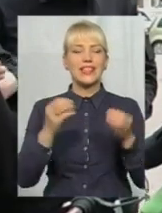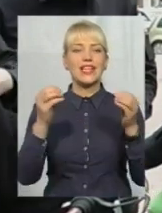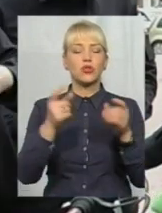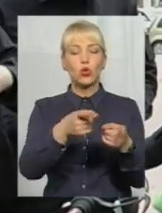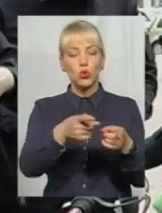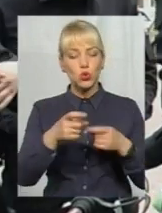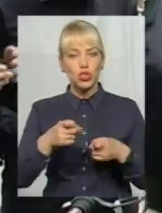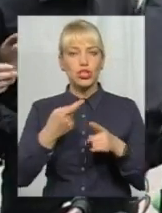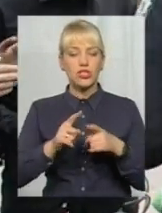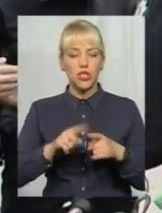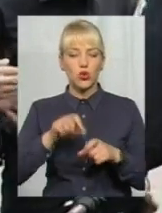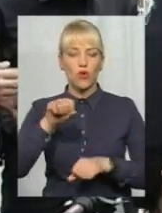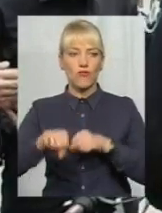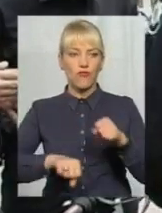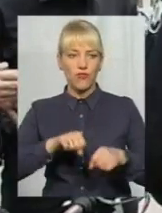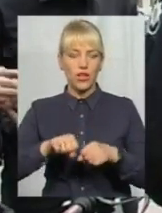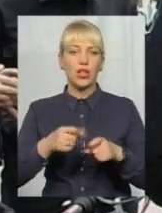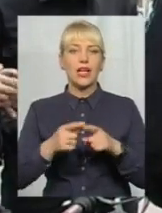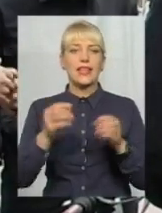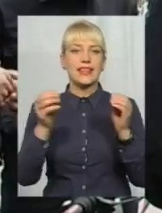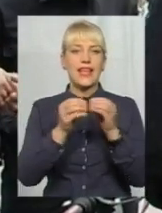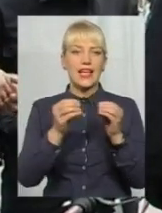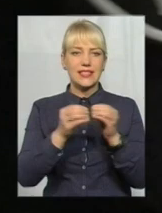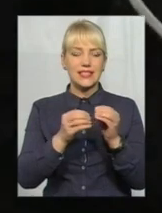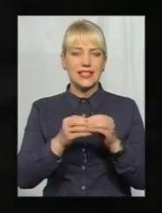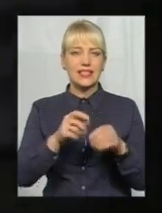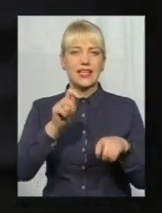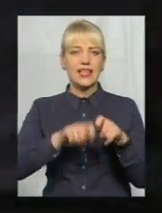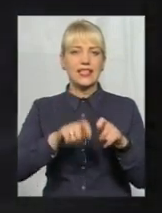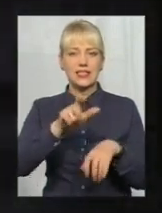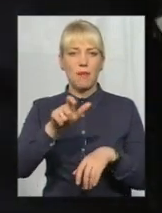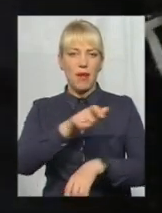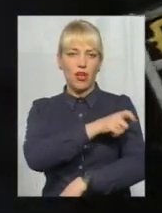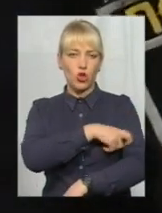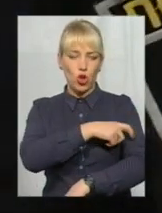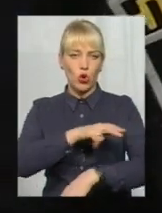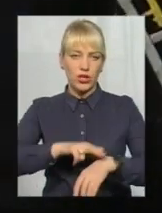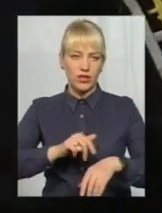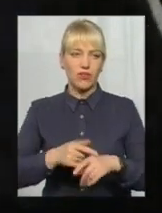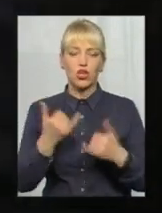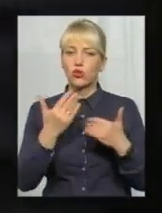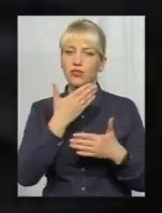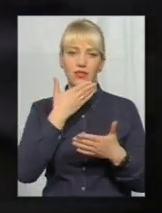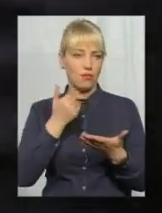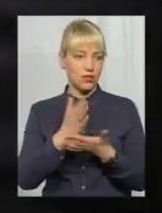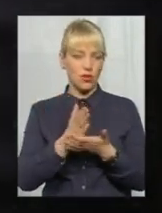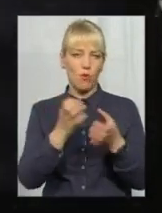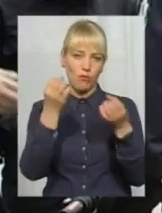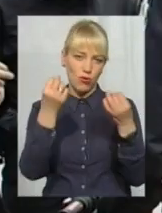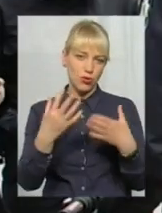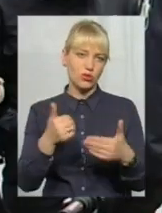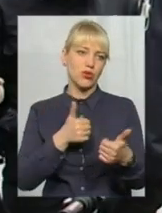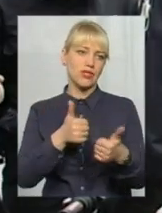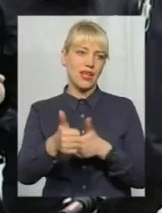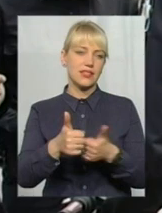каже інспектор із зв'язків з громадськістю управління патрульної поліції області Анна Стримбіцька. Сьогодні вони не на службі, а звичайні учасники заїзду.